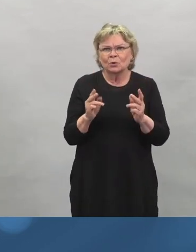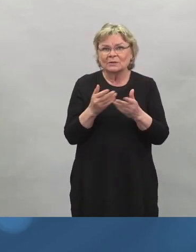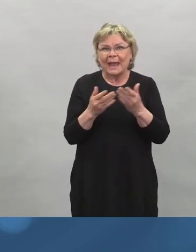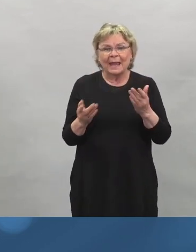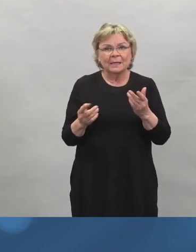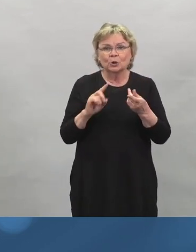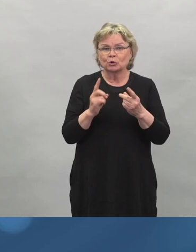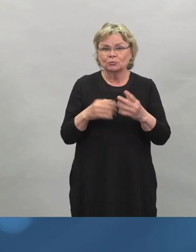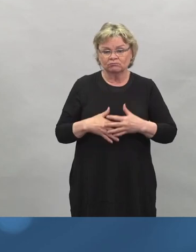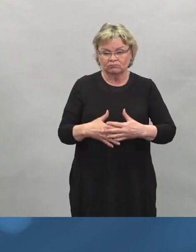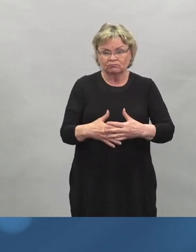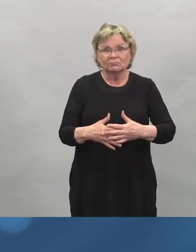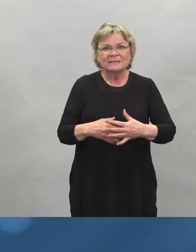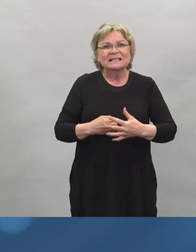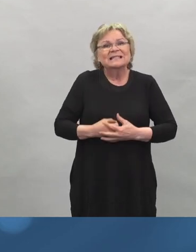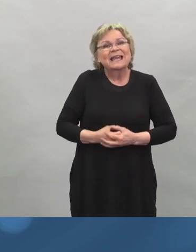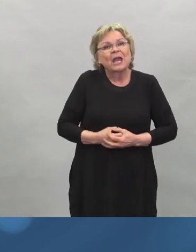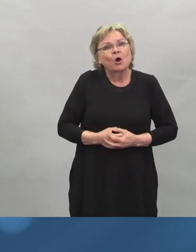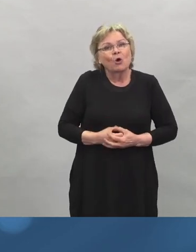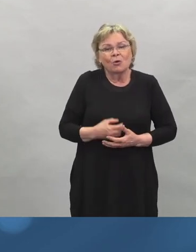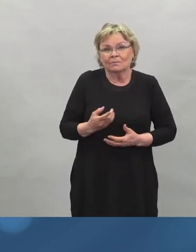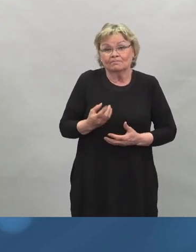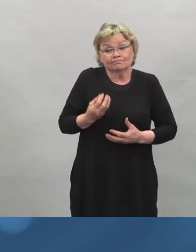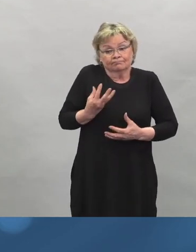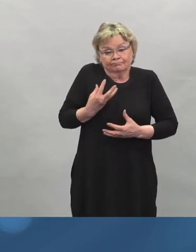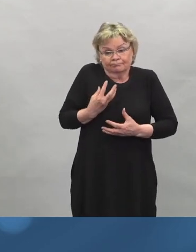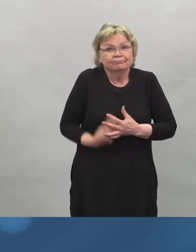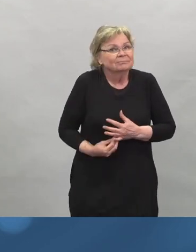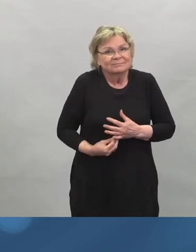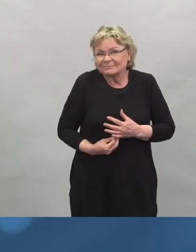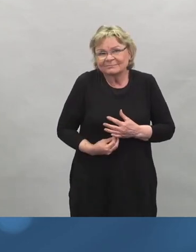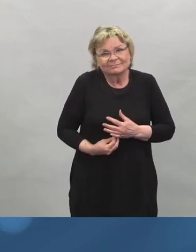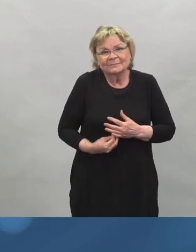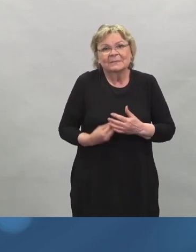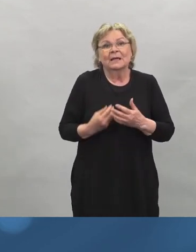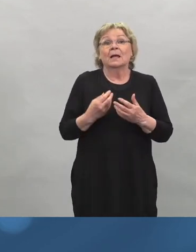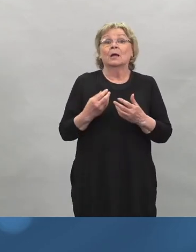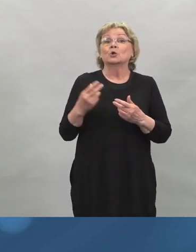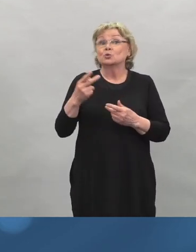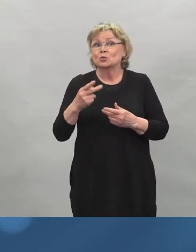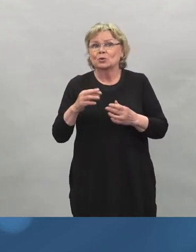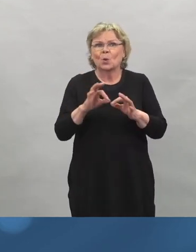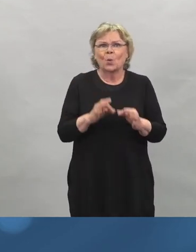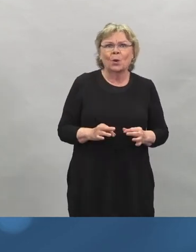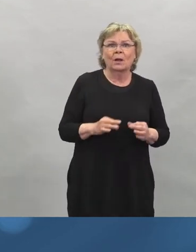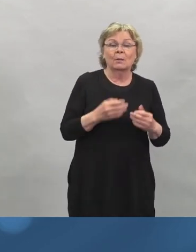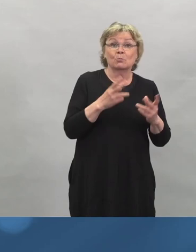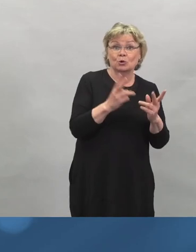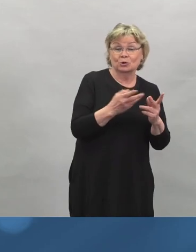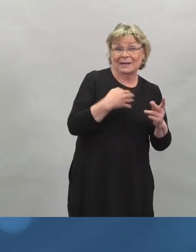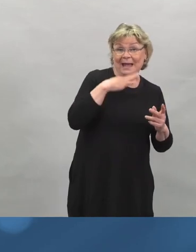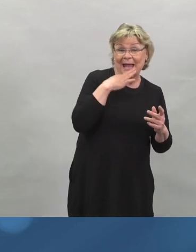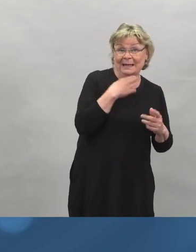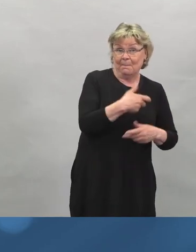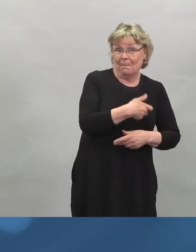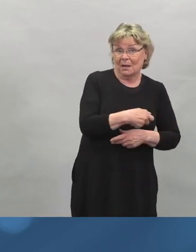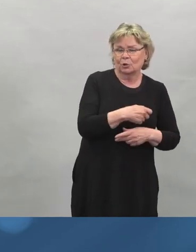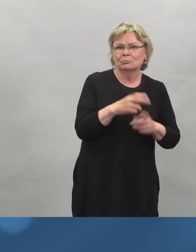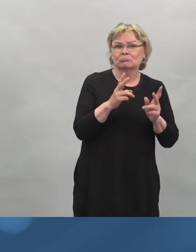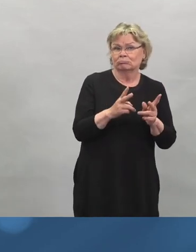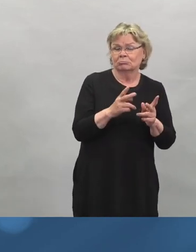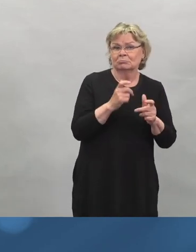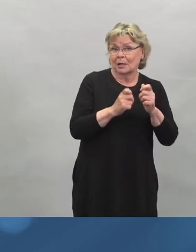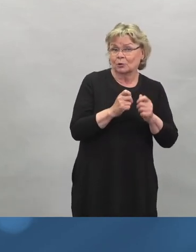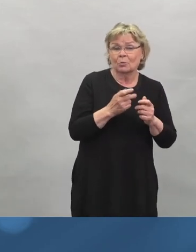sikiöön. Sitäkin on kysytty, että raskauden aikana meneekö ne sikiöön tai meneekö ne äidinmaitoon, niin tästäkään ei ole näyttöä, että näin